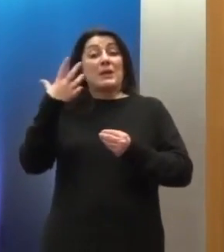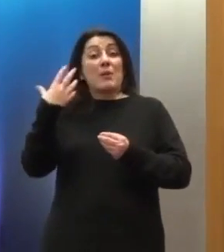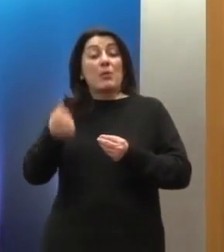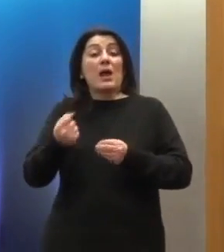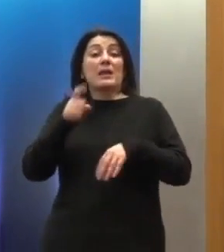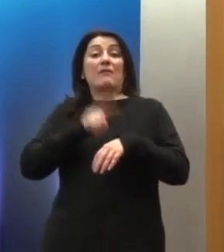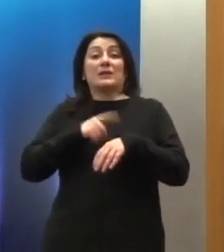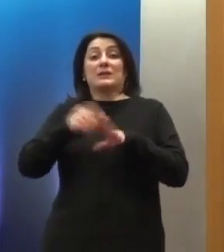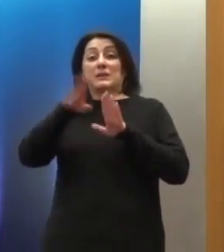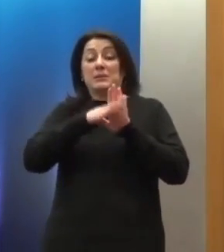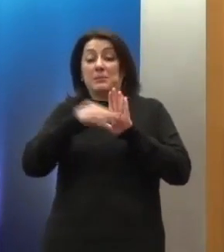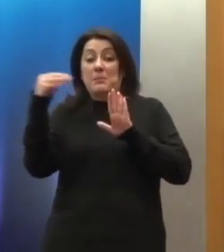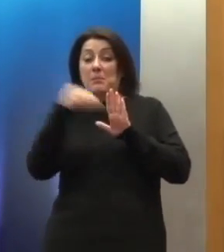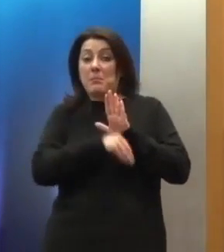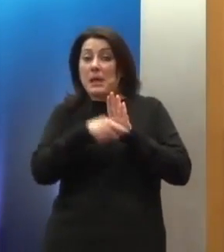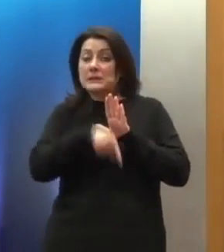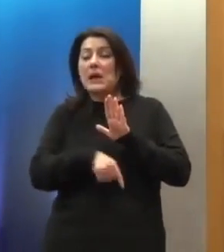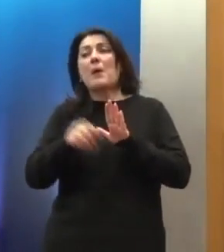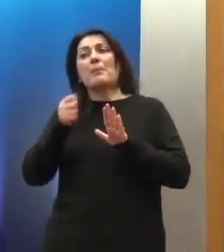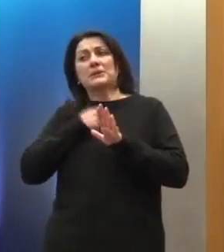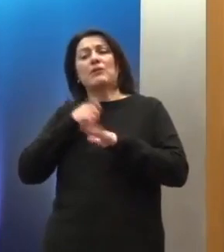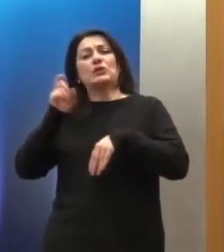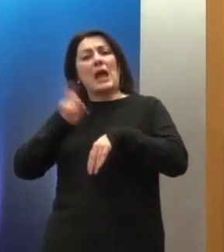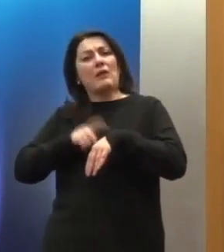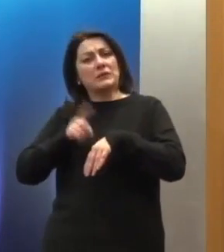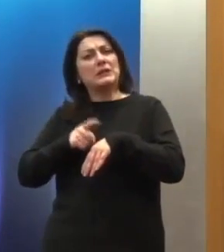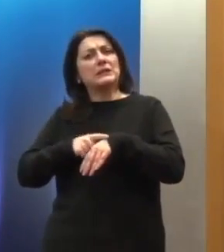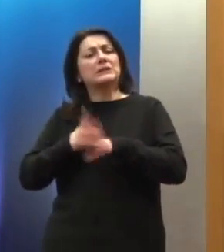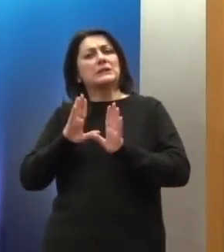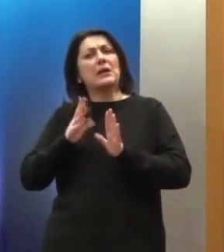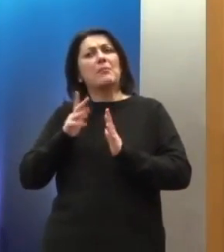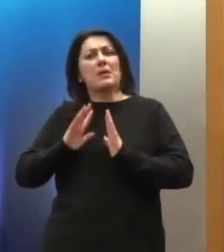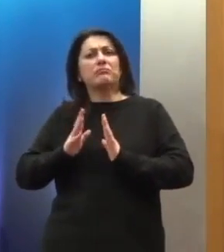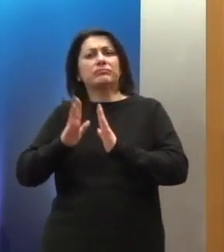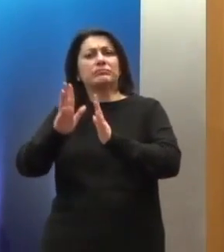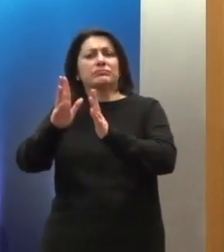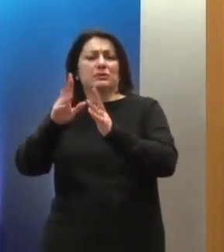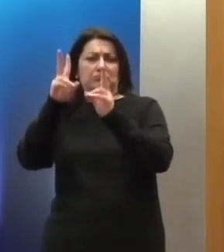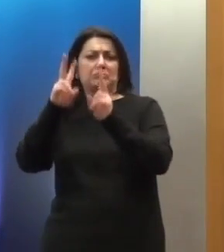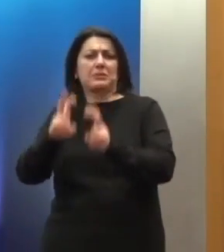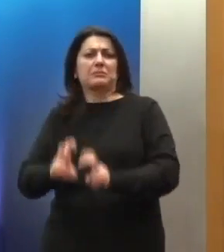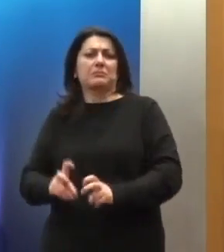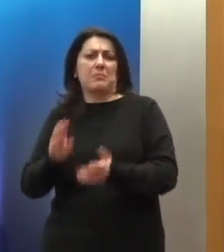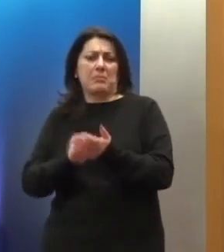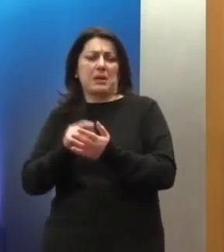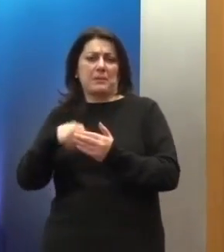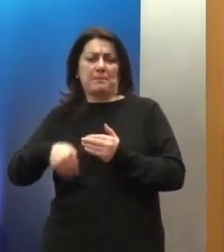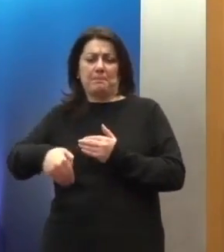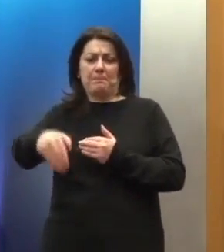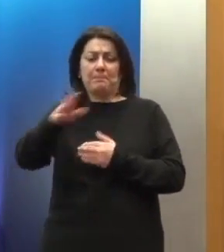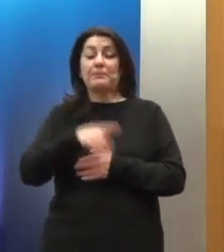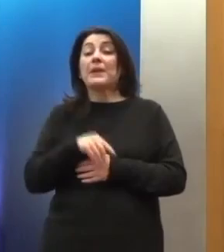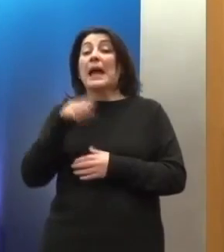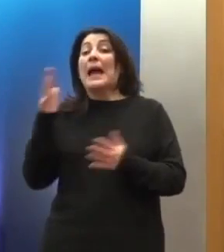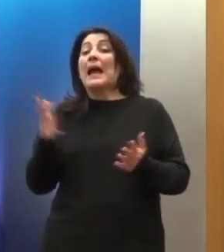ελληνικές προσφυγές νομίζω ότι έχουν πάρει, έχουν δρομολογηθεί προς επίλυση. Αυτό που είναι ένα νέο φαινόμενο